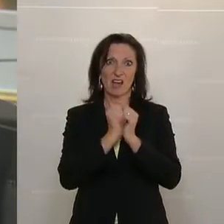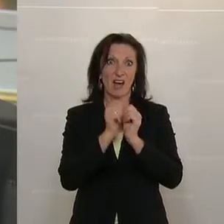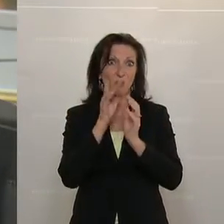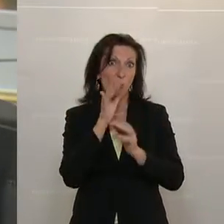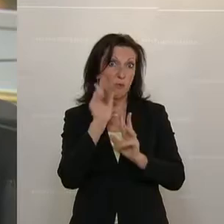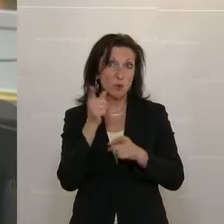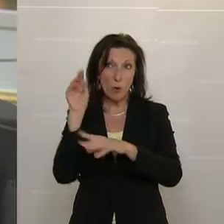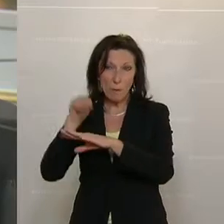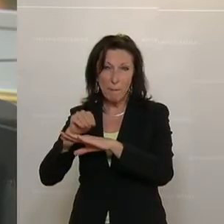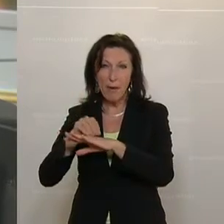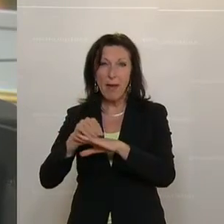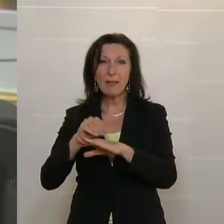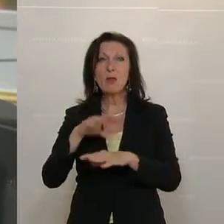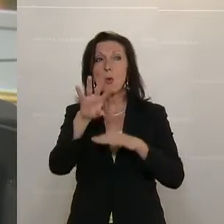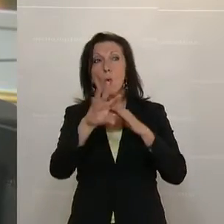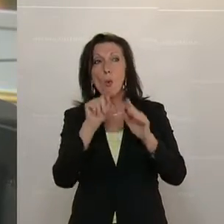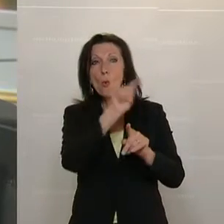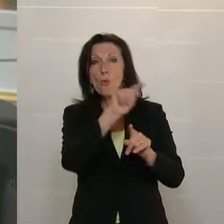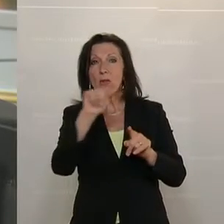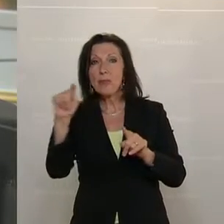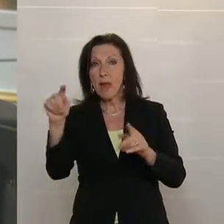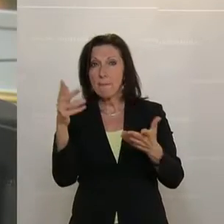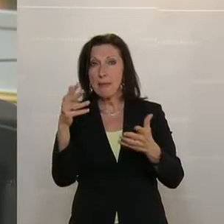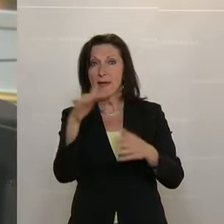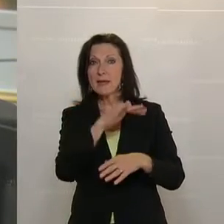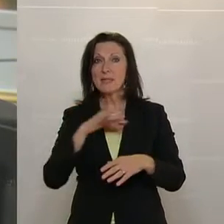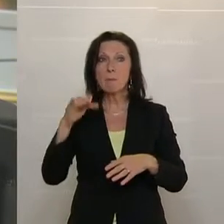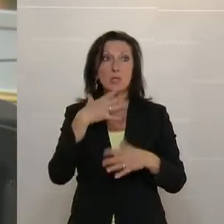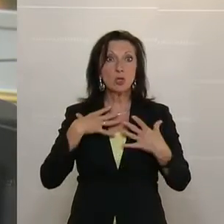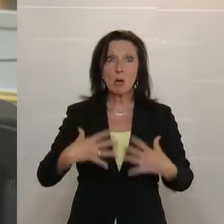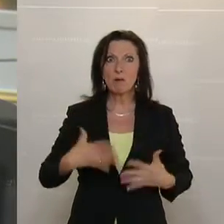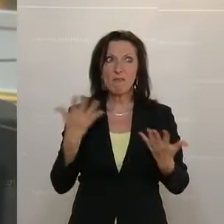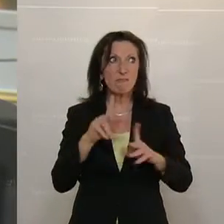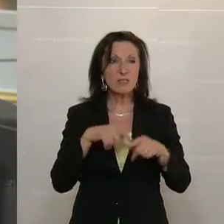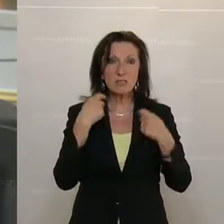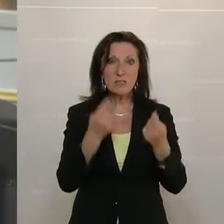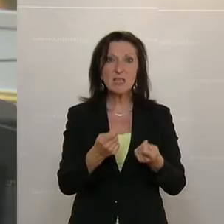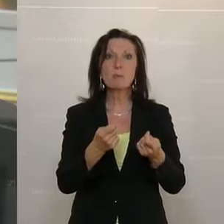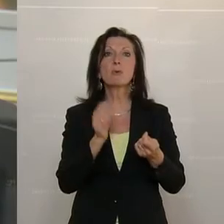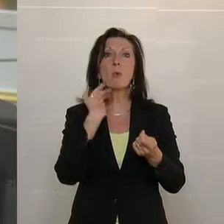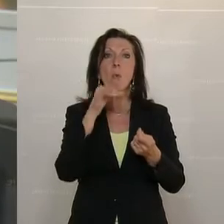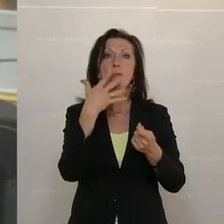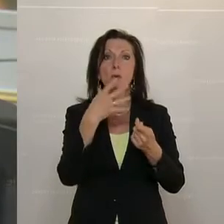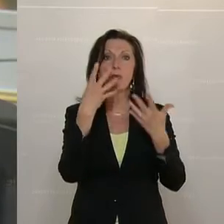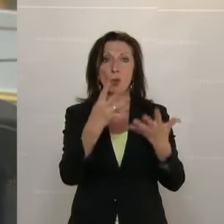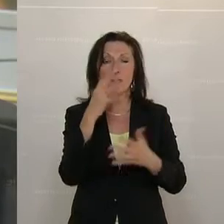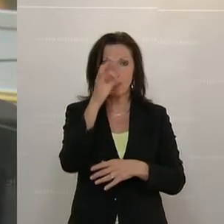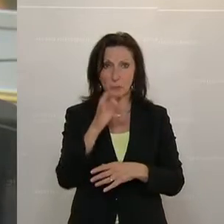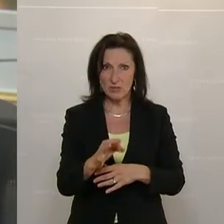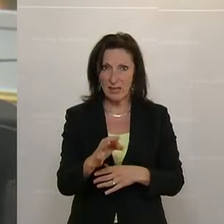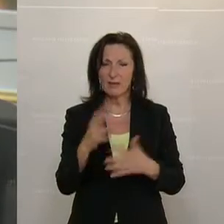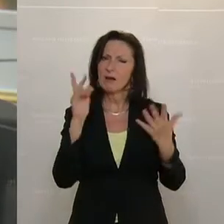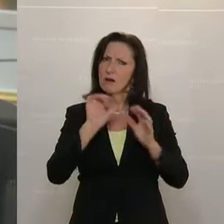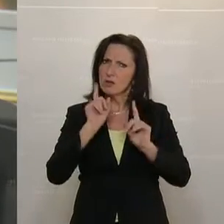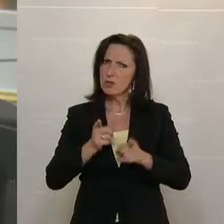wird, welche Unternehmen hier von den Gebietskörperschaften es überhaupt gibt, die 25 Prozent und mehr ausmachen, damit hier kein